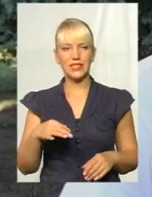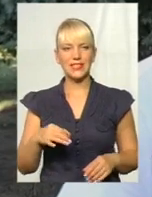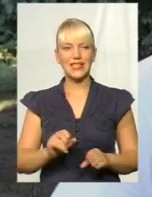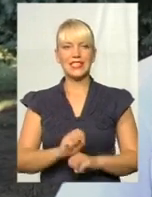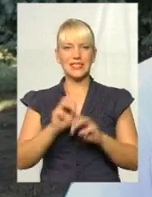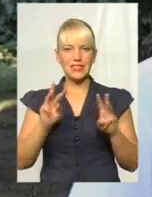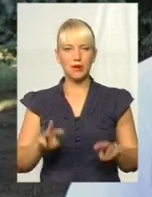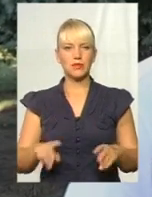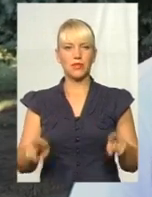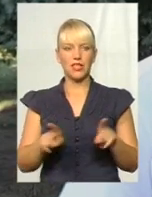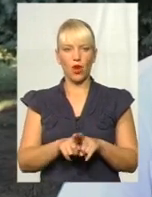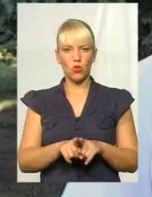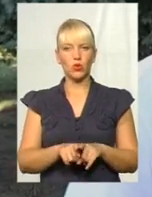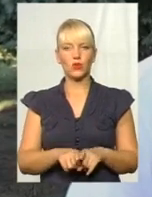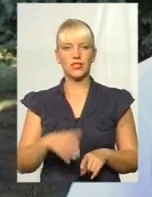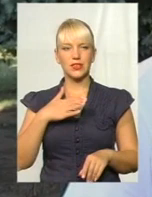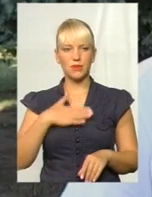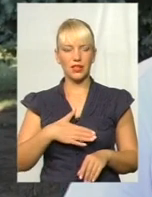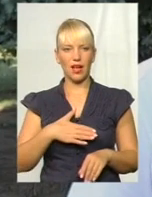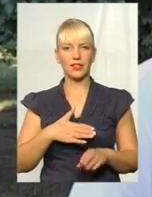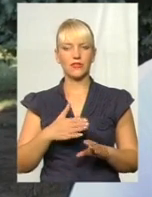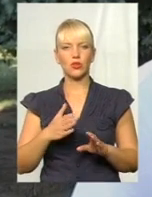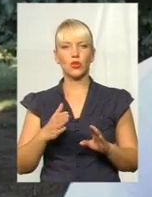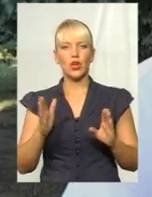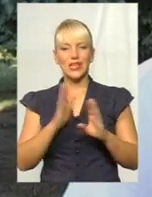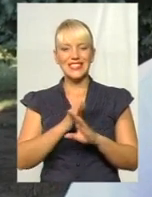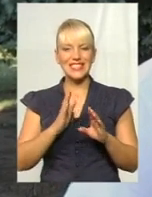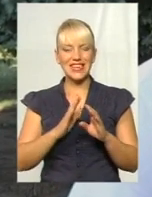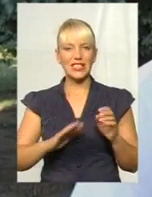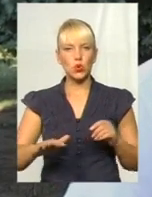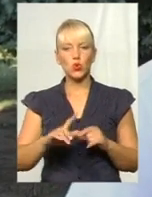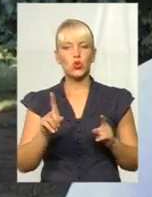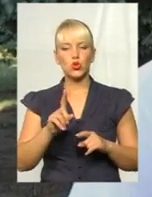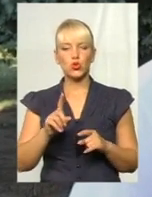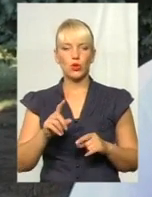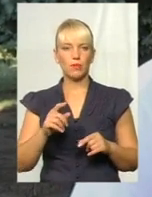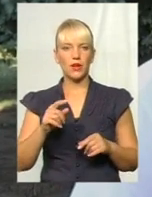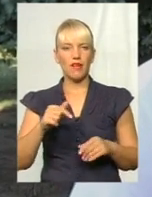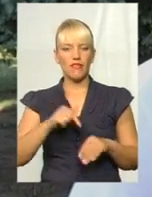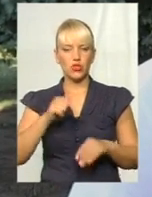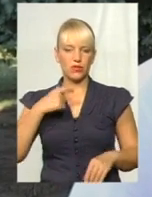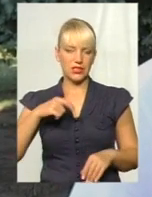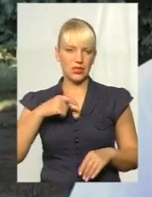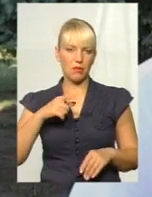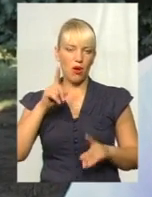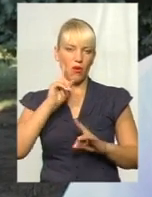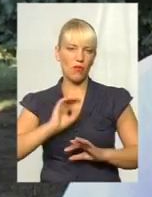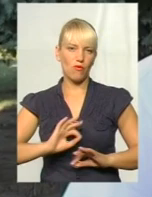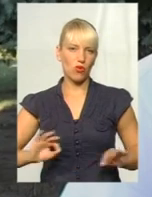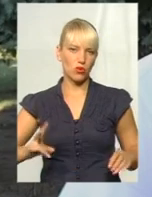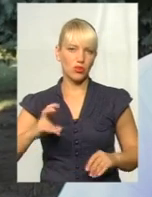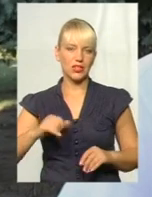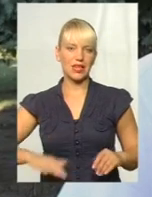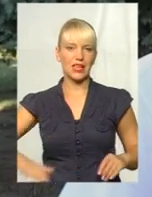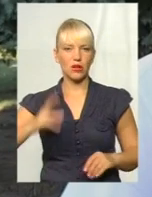забезпечити таку сприятливу середу, щоб приватний інвестор відчував себе дуже комфортно на Тернехмельницької області. Щоб